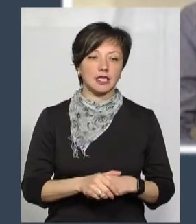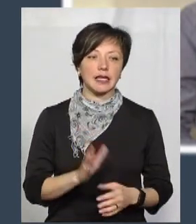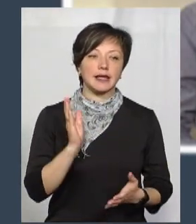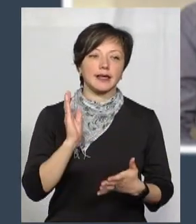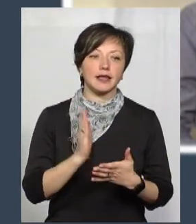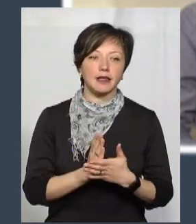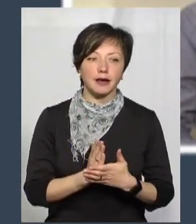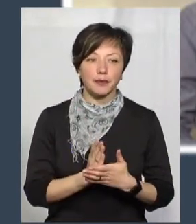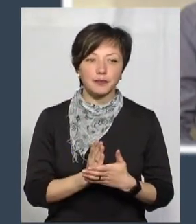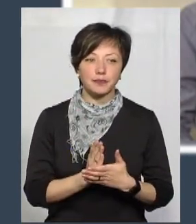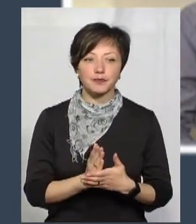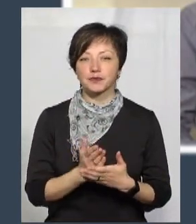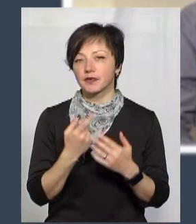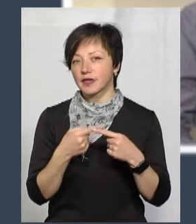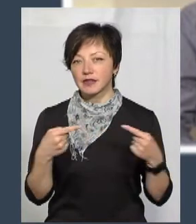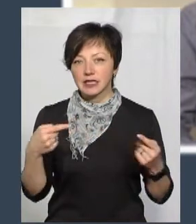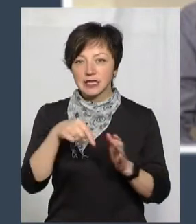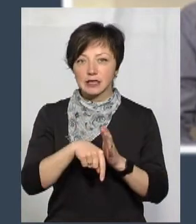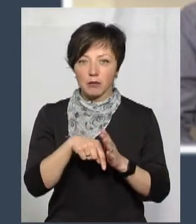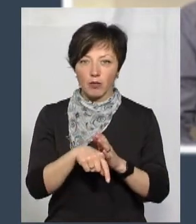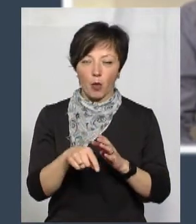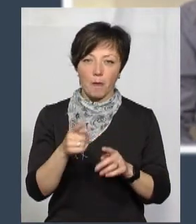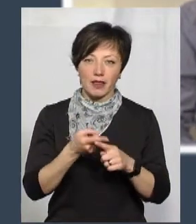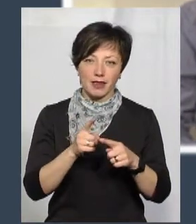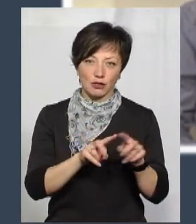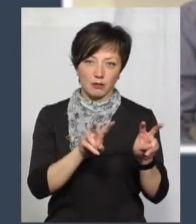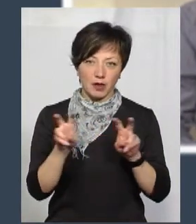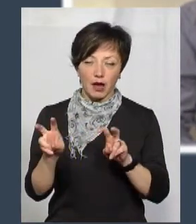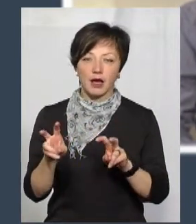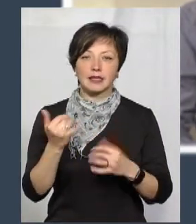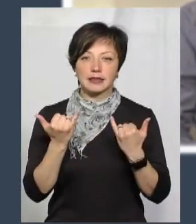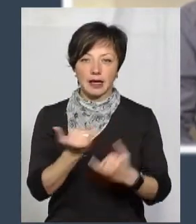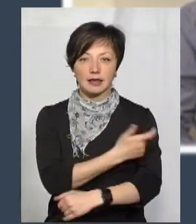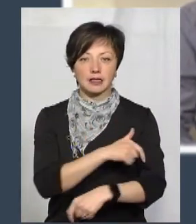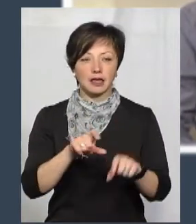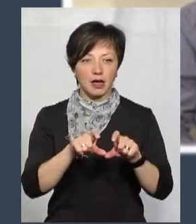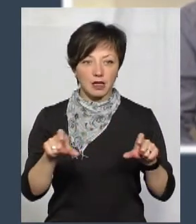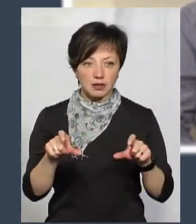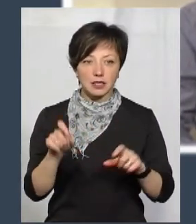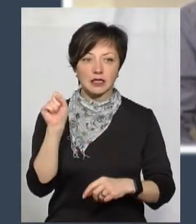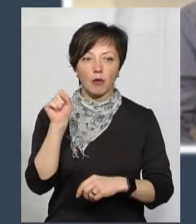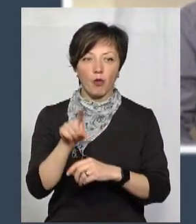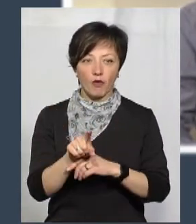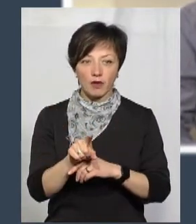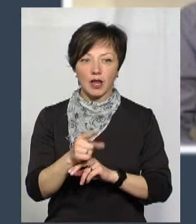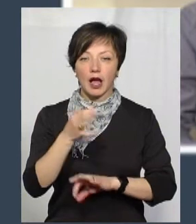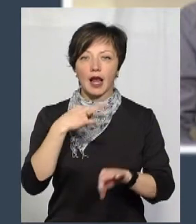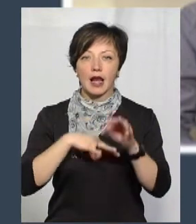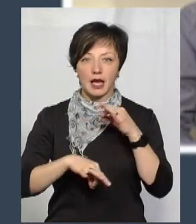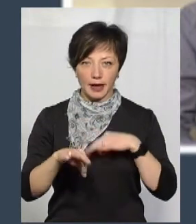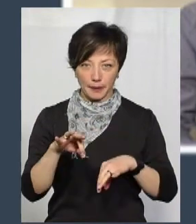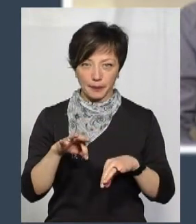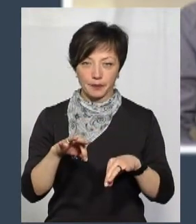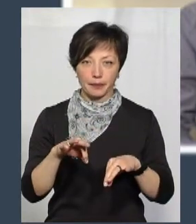є всі симптоматичні препарати. Лікарня зараз замовила ліки,